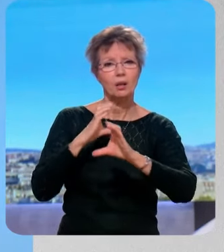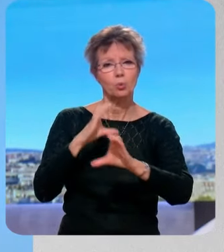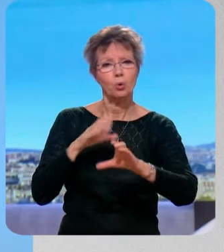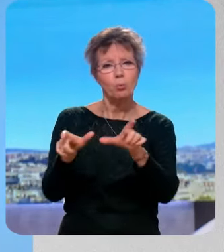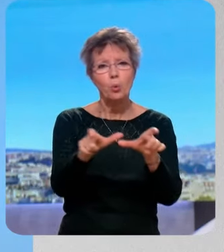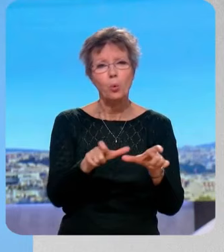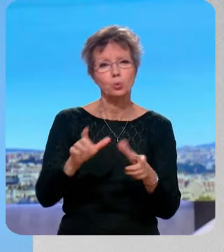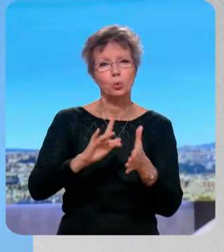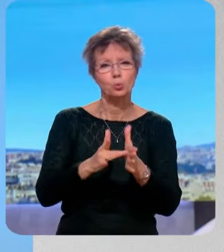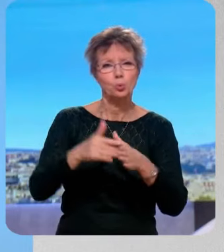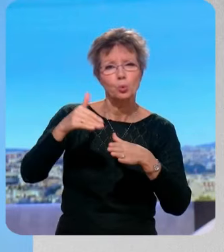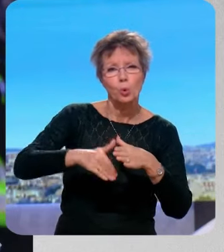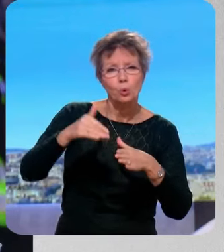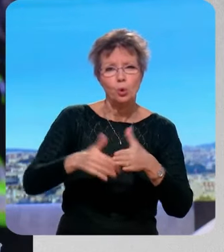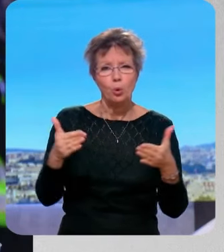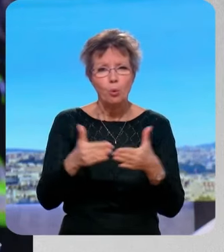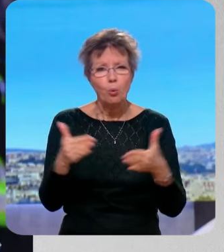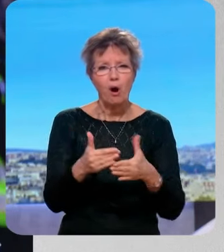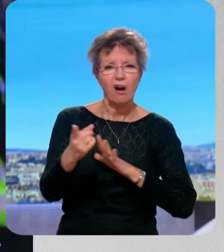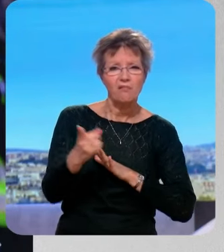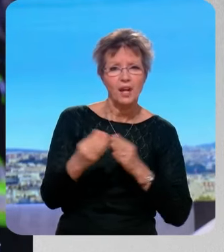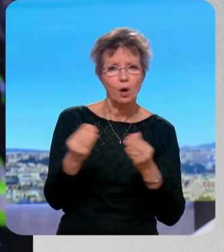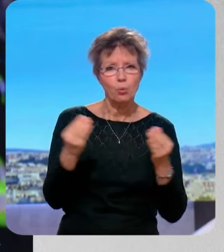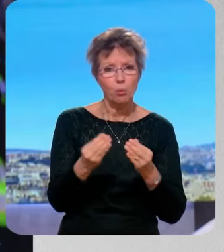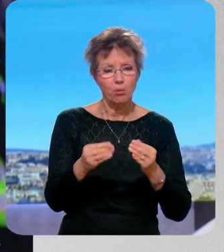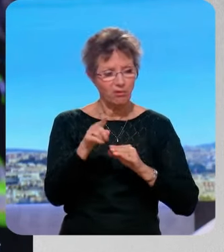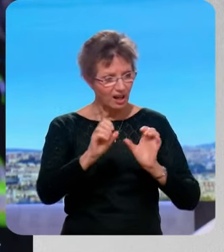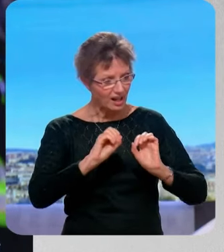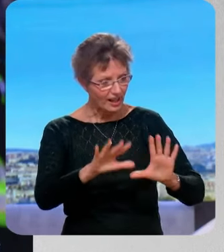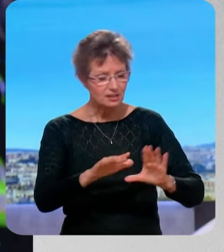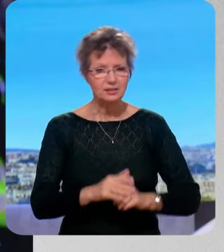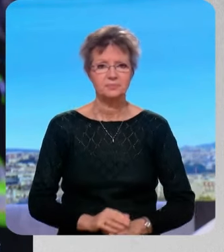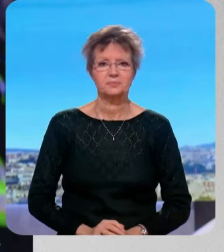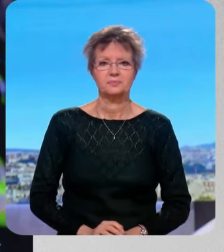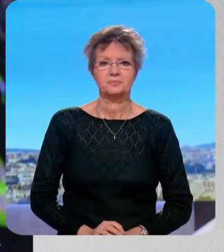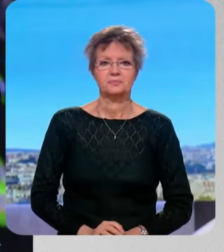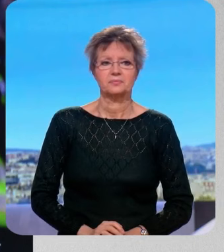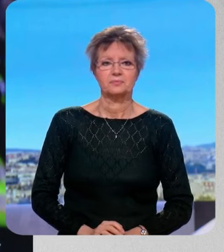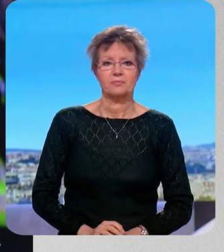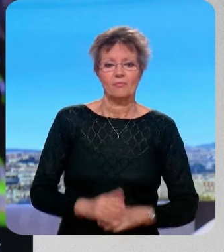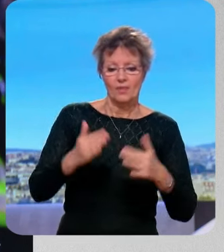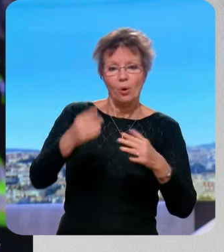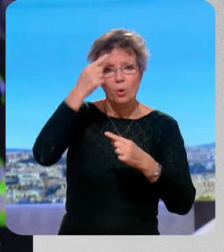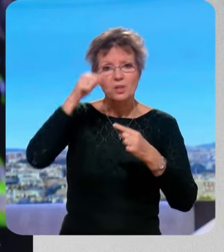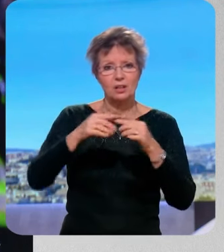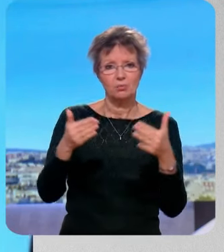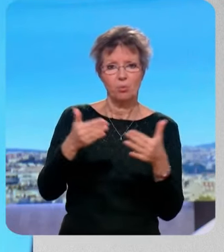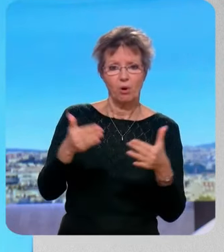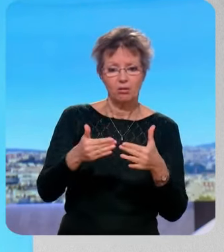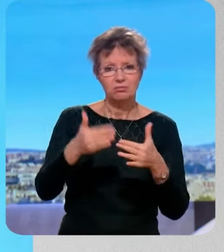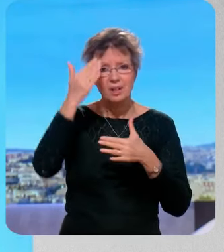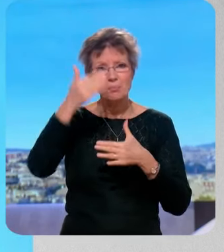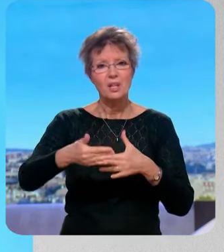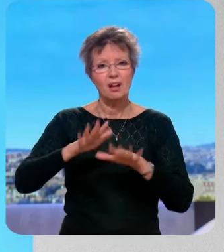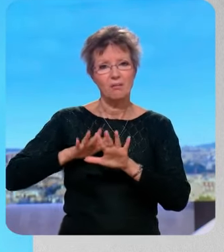entrées de Paris, de vérifier leur contenu, la provenance des produits, est-ce que vous les laisserez faire ? – L'idée c'est de, là où il y a des manifestations, et c'est d'ailleurs, j'ai